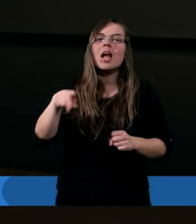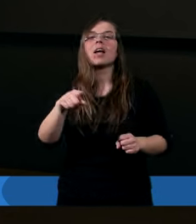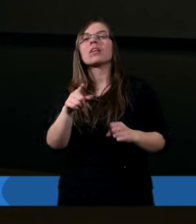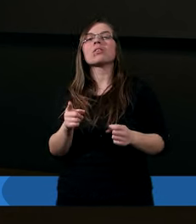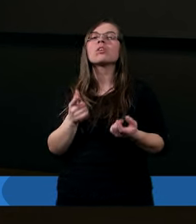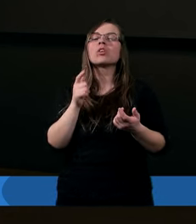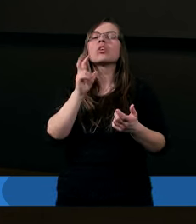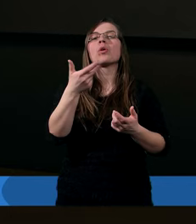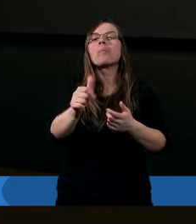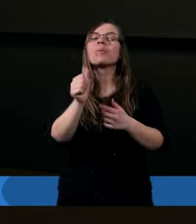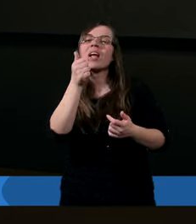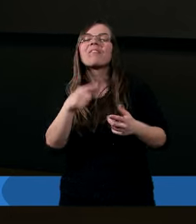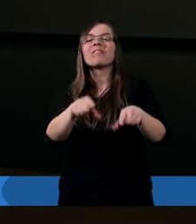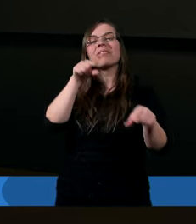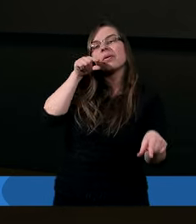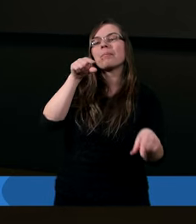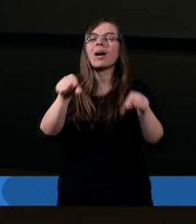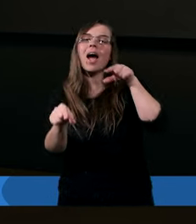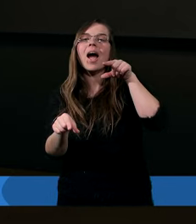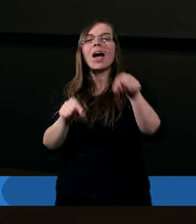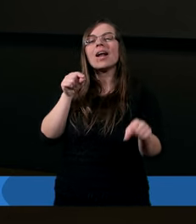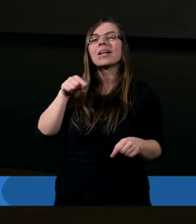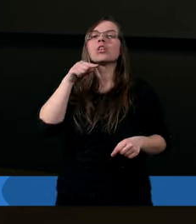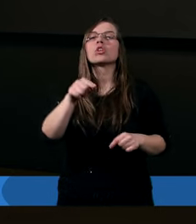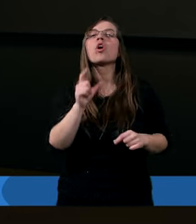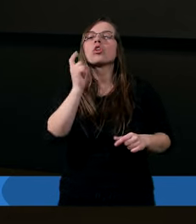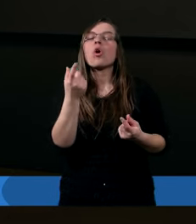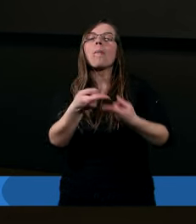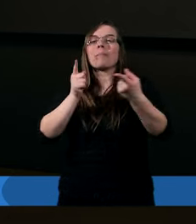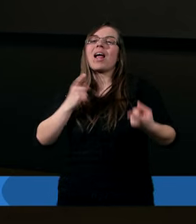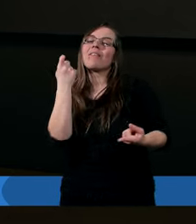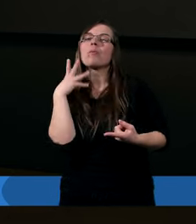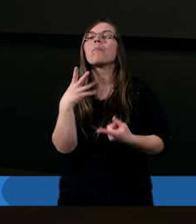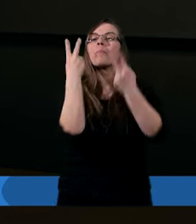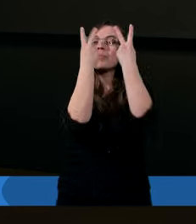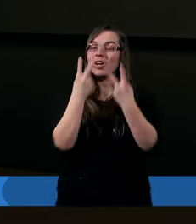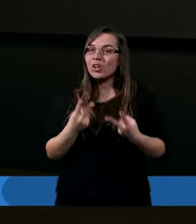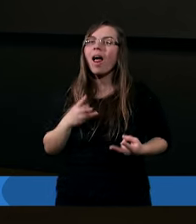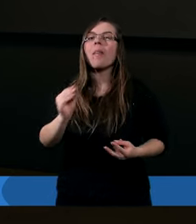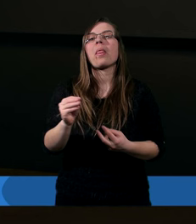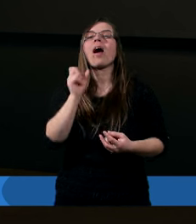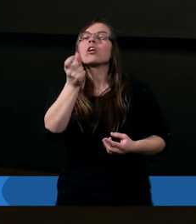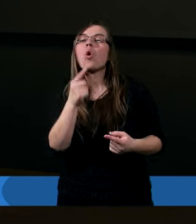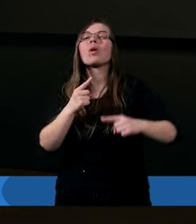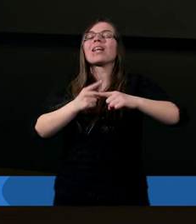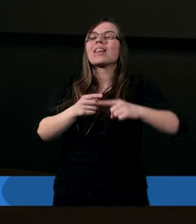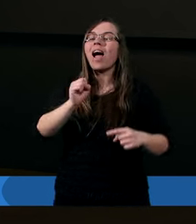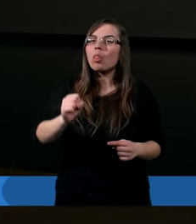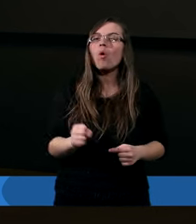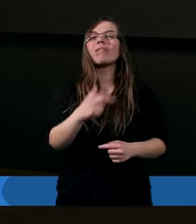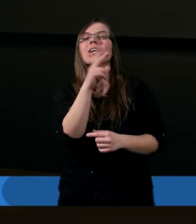gdyby na czynniki pierwsze rozebrali to, co przed chwilą było przeczytane, a co stanowi